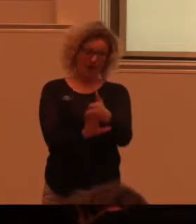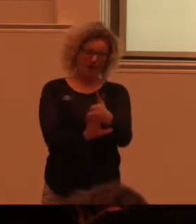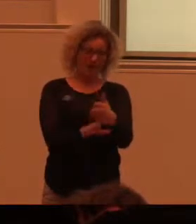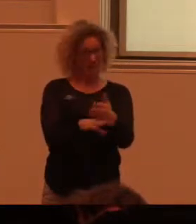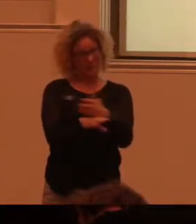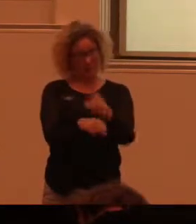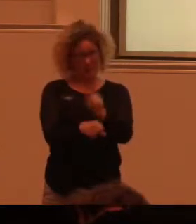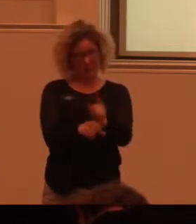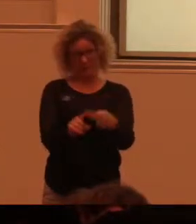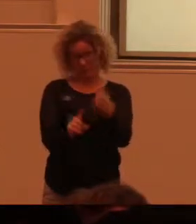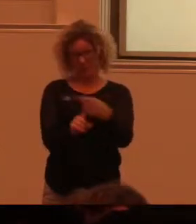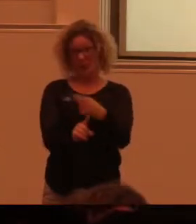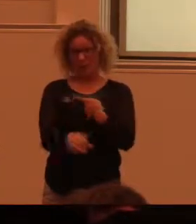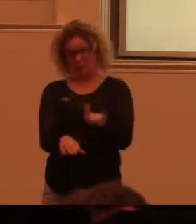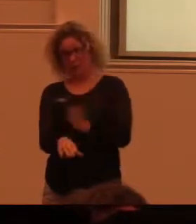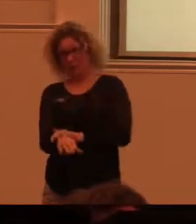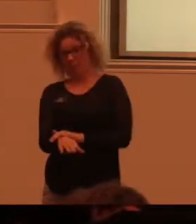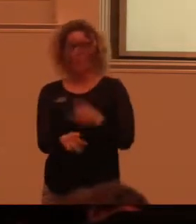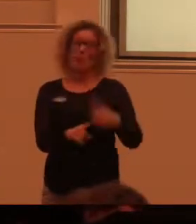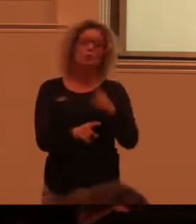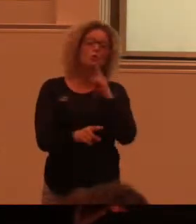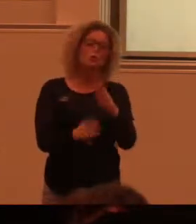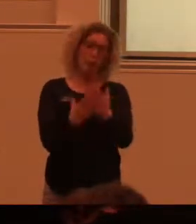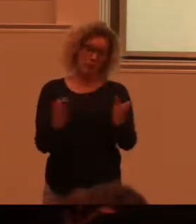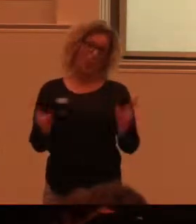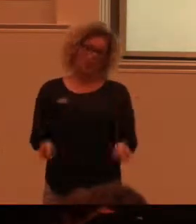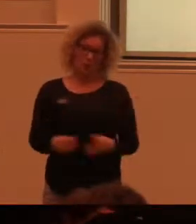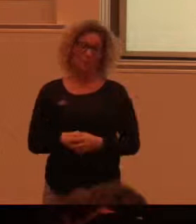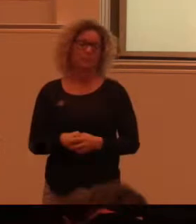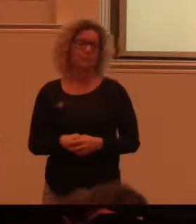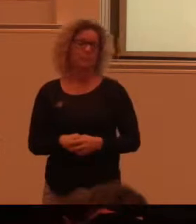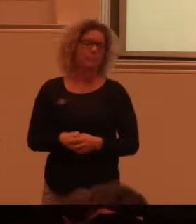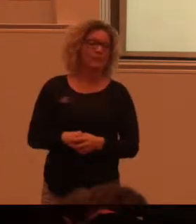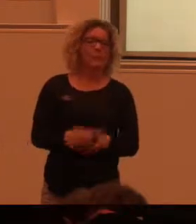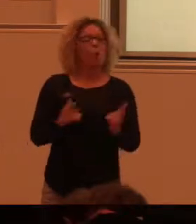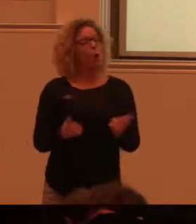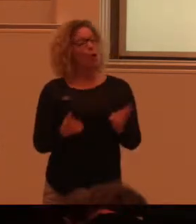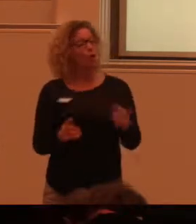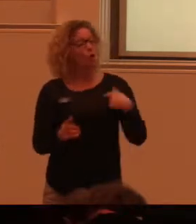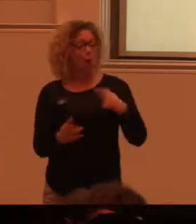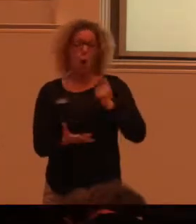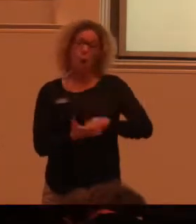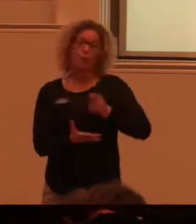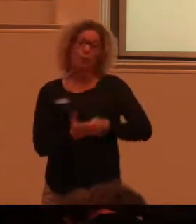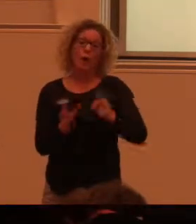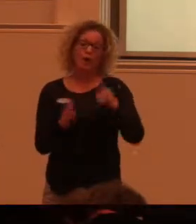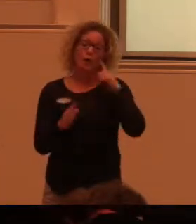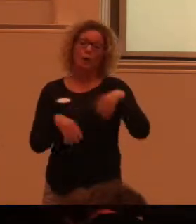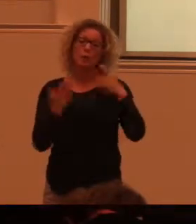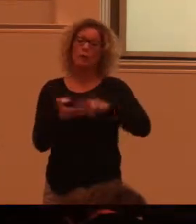medeltidens början. Plus nya utställningar. Och för att ha lite att göra så är det ordförande i